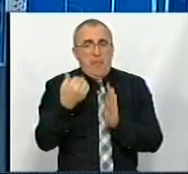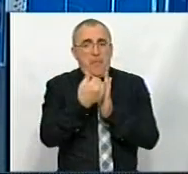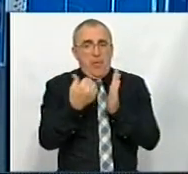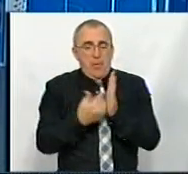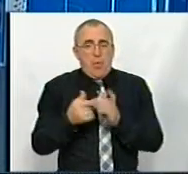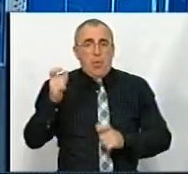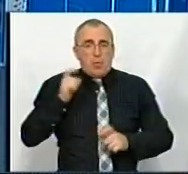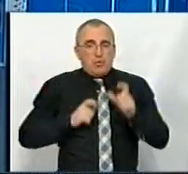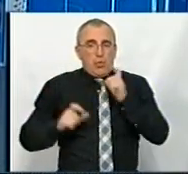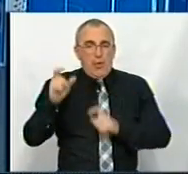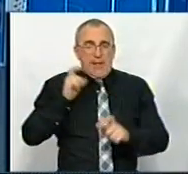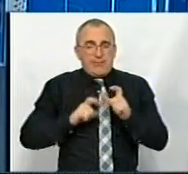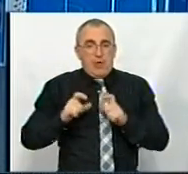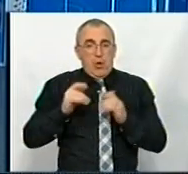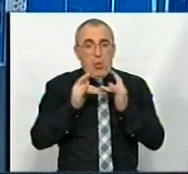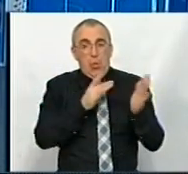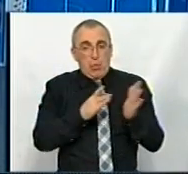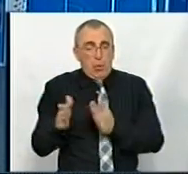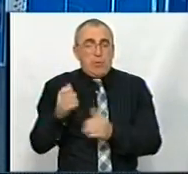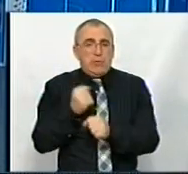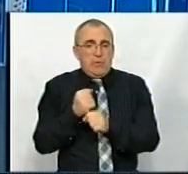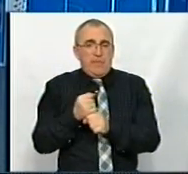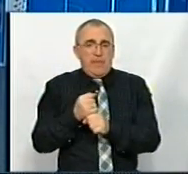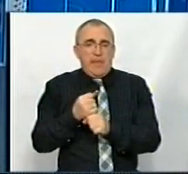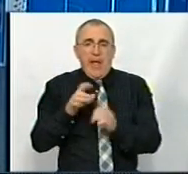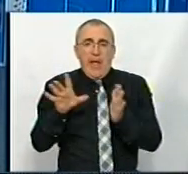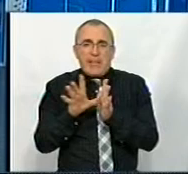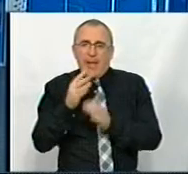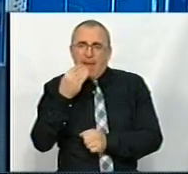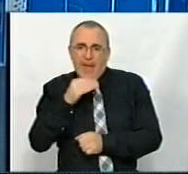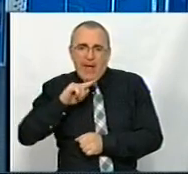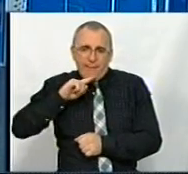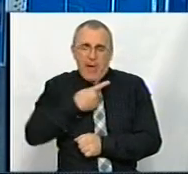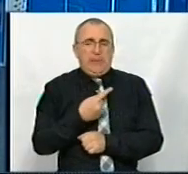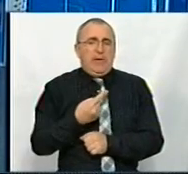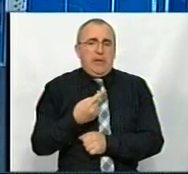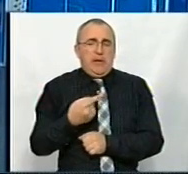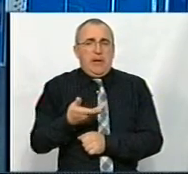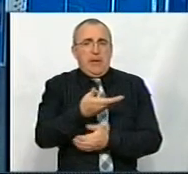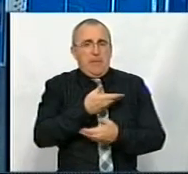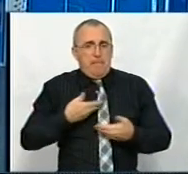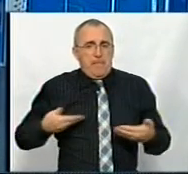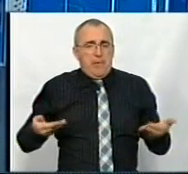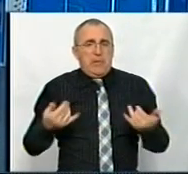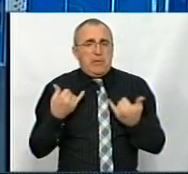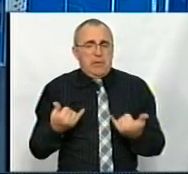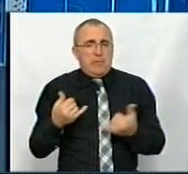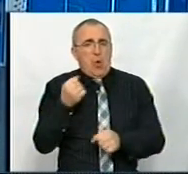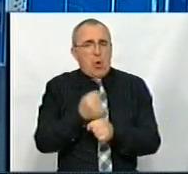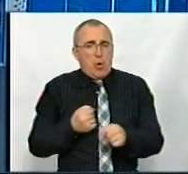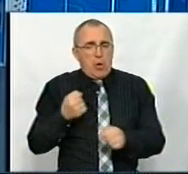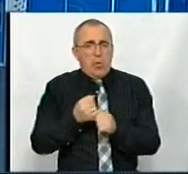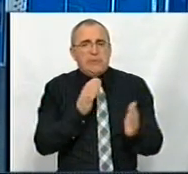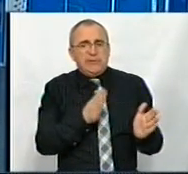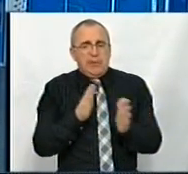студентських гуртожиток, для того, щоб зробити їх більш енергоефективними, перш за все. Ми зараз розробляємо